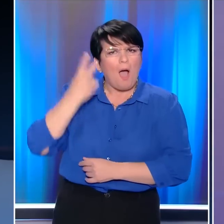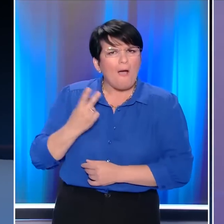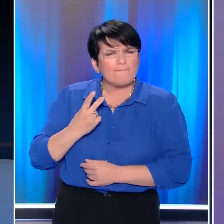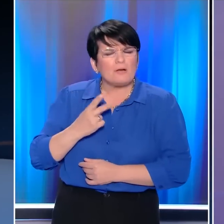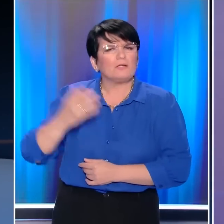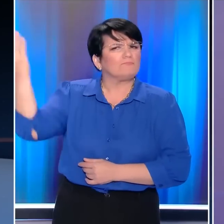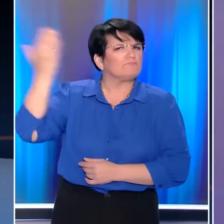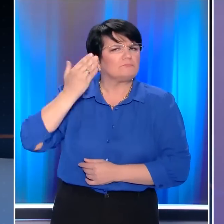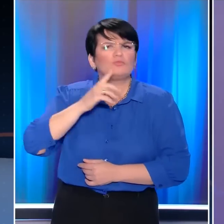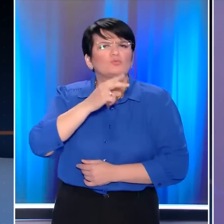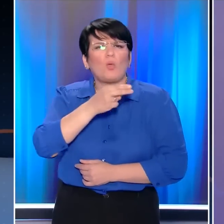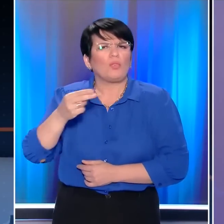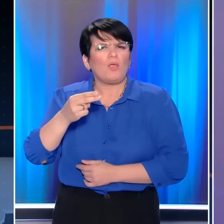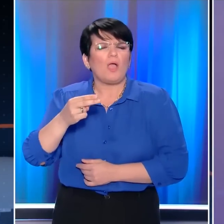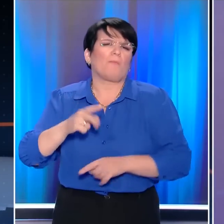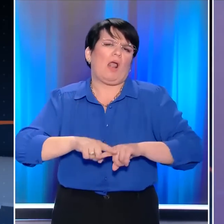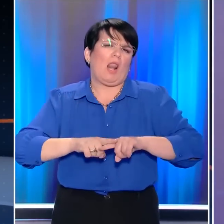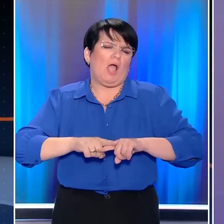Υπότιτλοι AUTHORWAVE